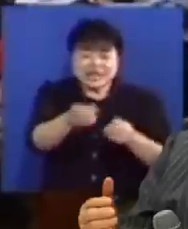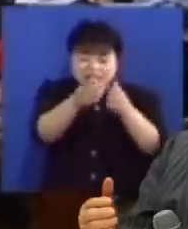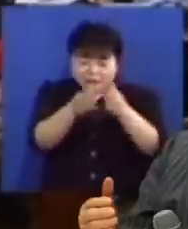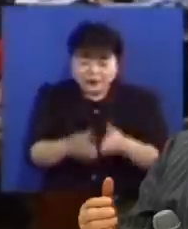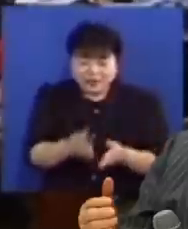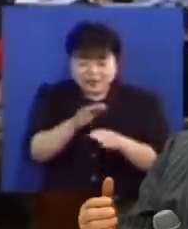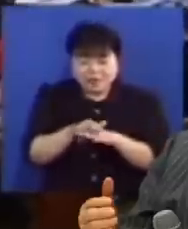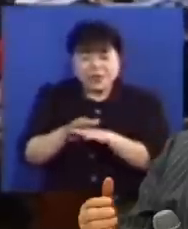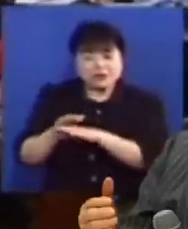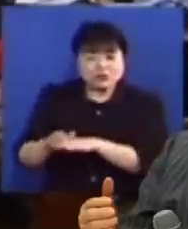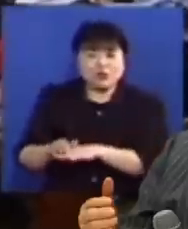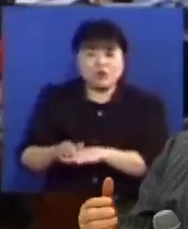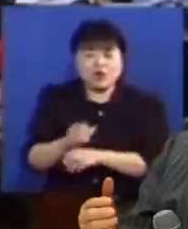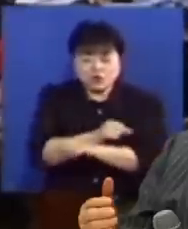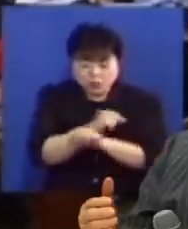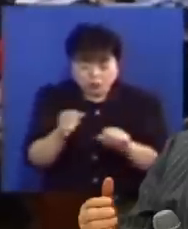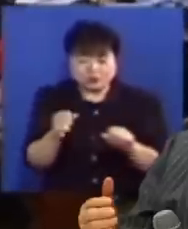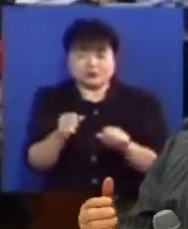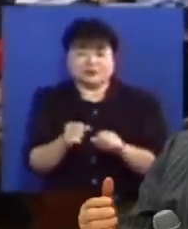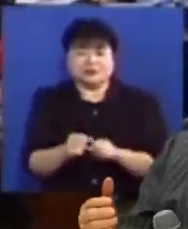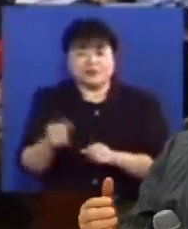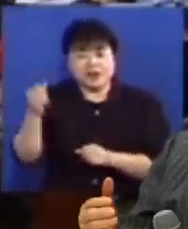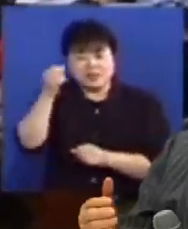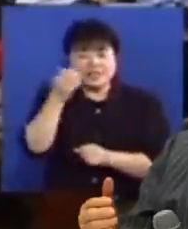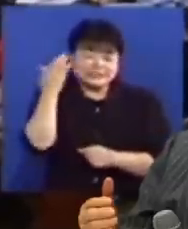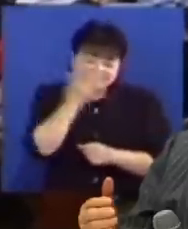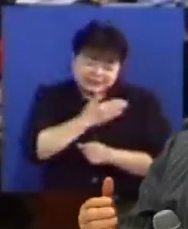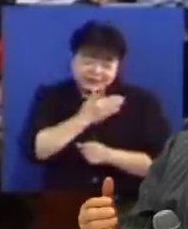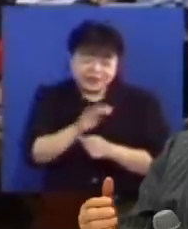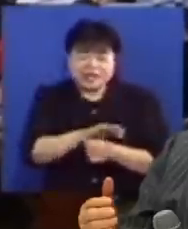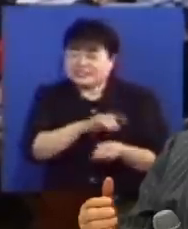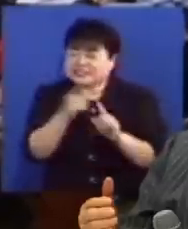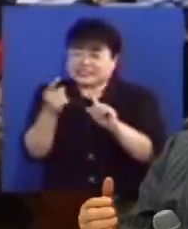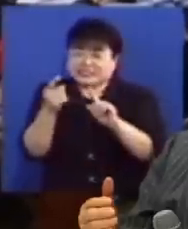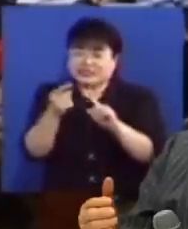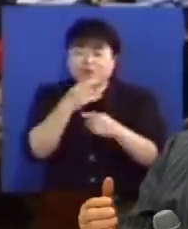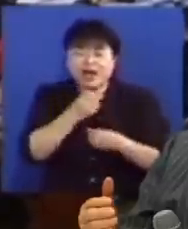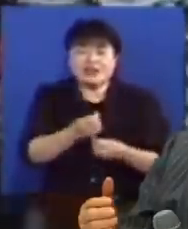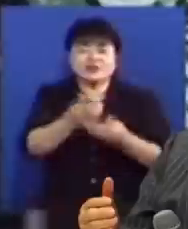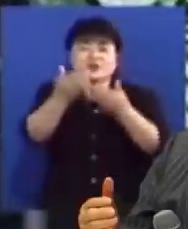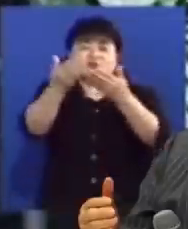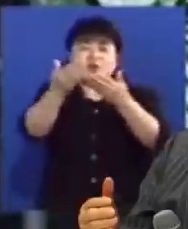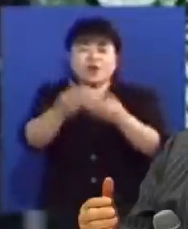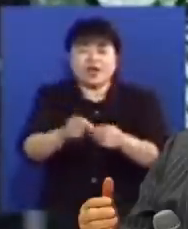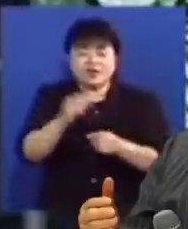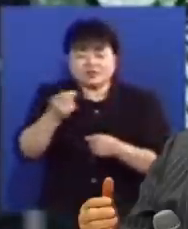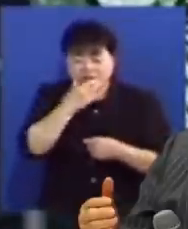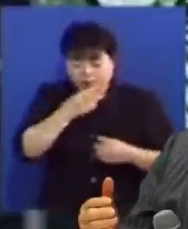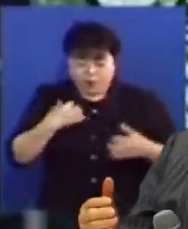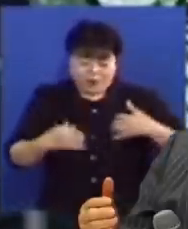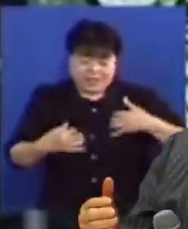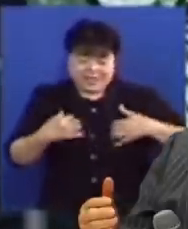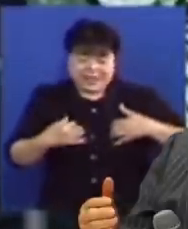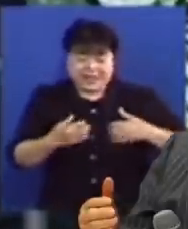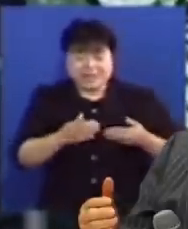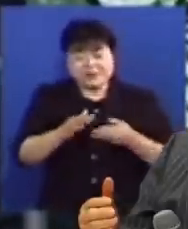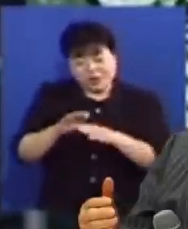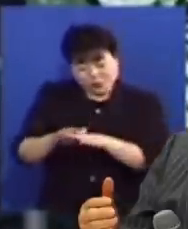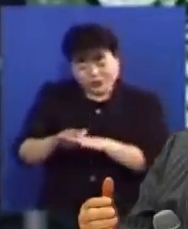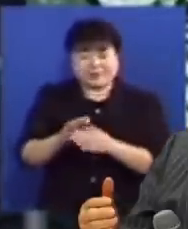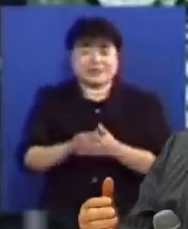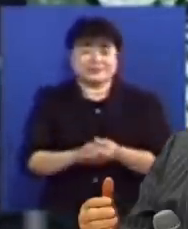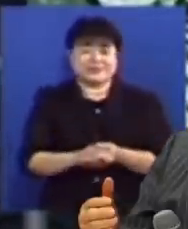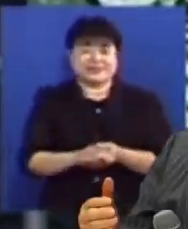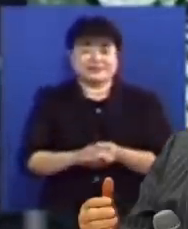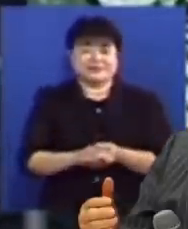예비해 놓은 것이 용서와 성결과 치료와 축복과 영생복락도 예비해 놓은 것입니다